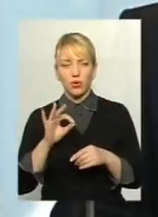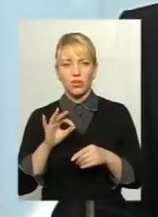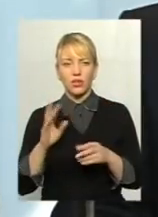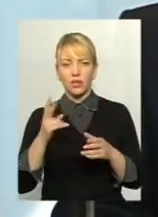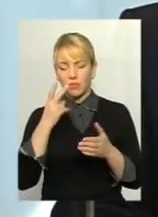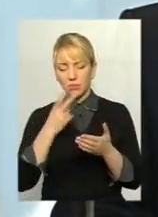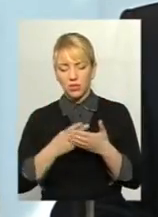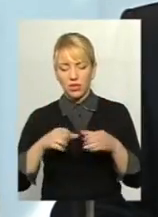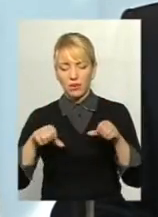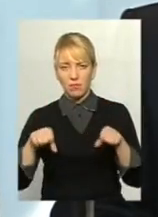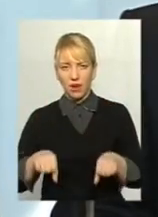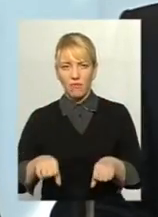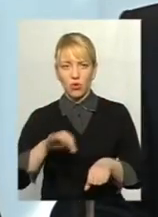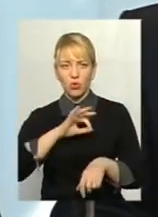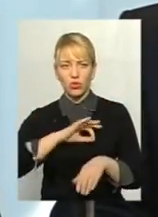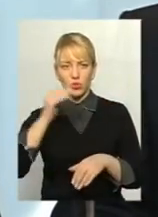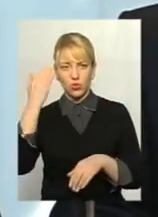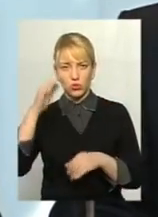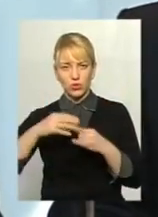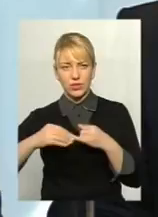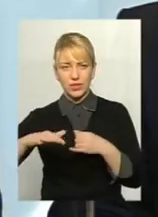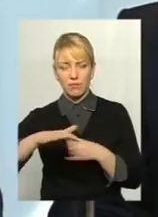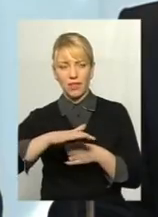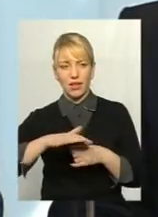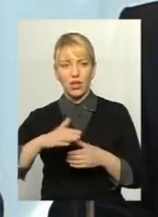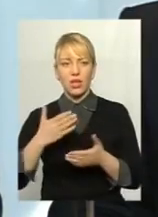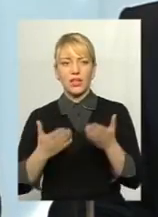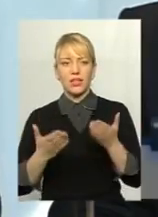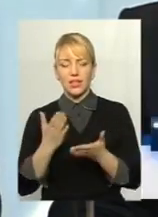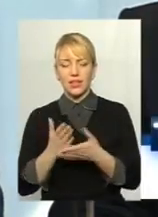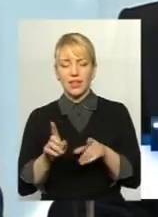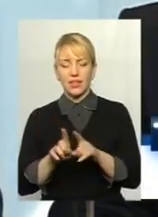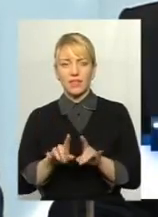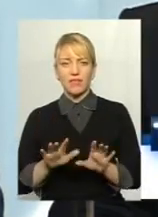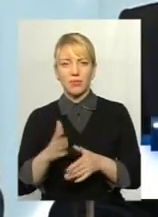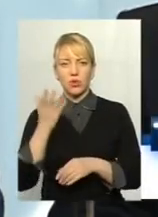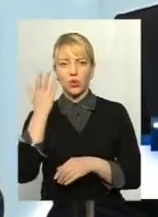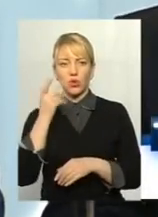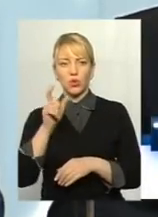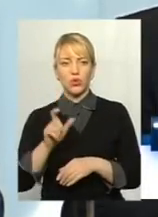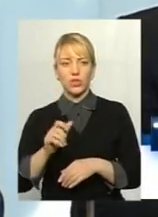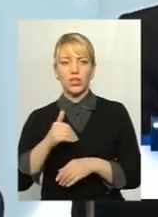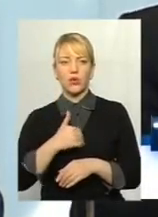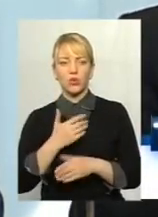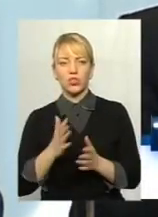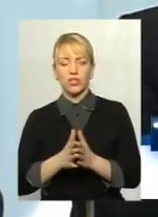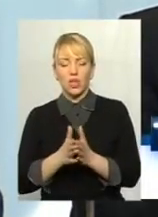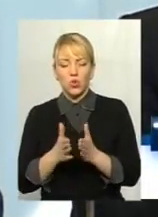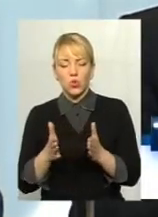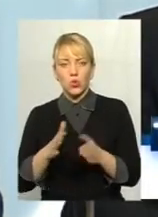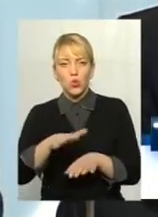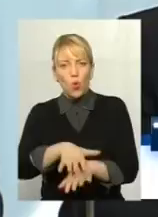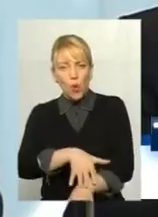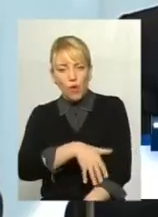право користування чужою ділянкою. Тобто, є випадки, коли людина хоче, напевний, більш довгий період